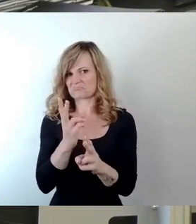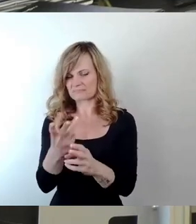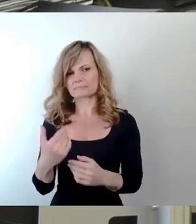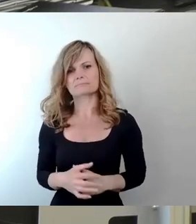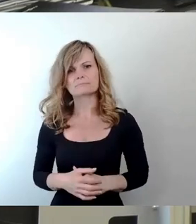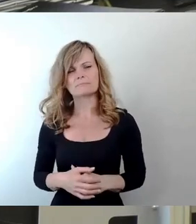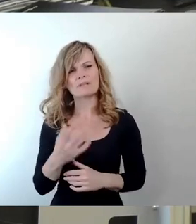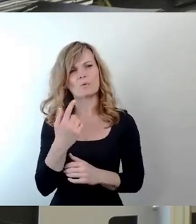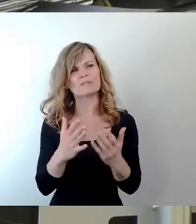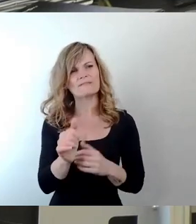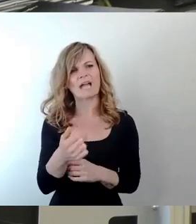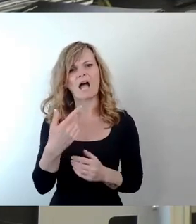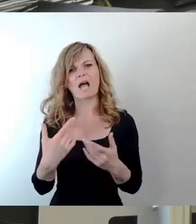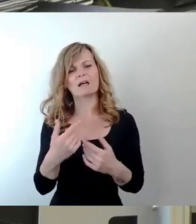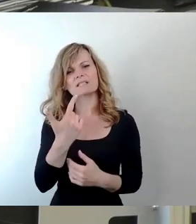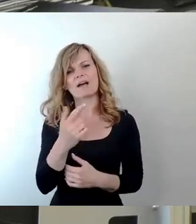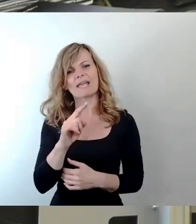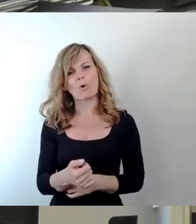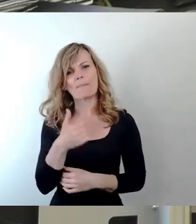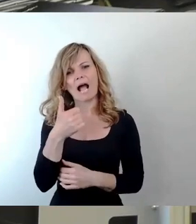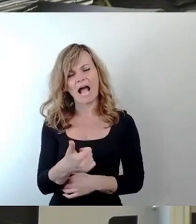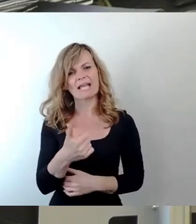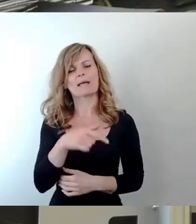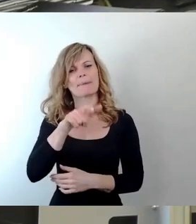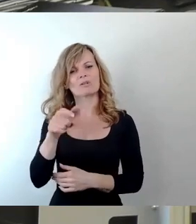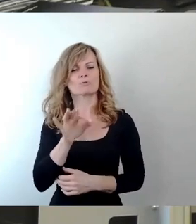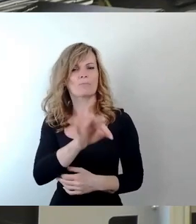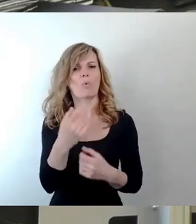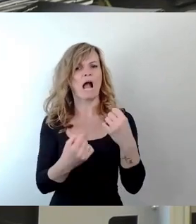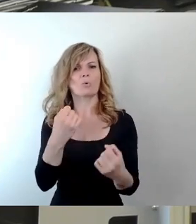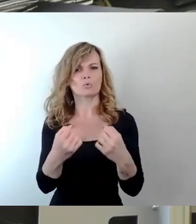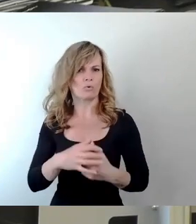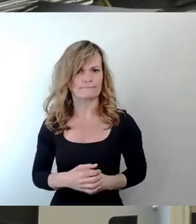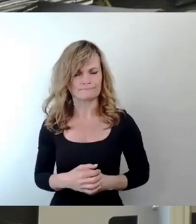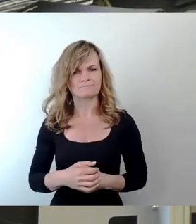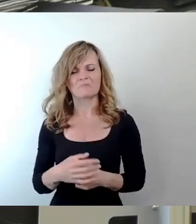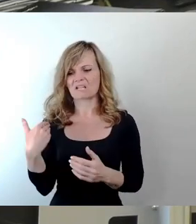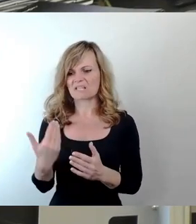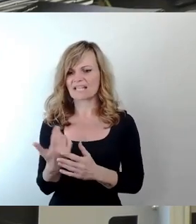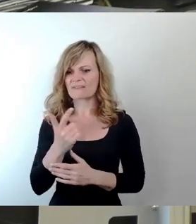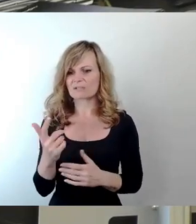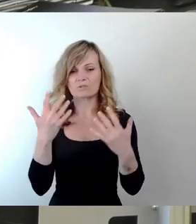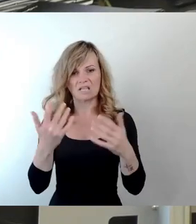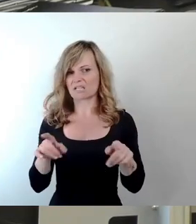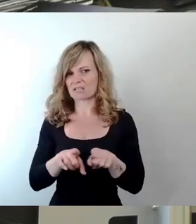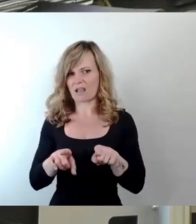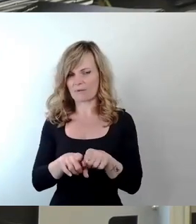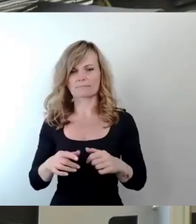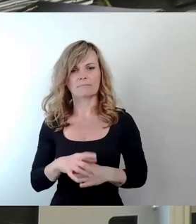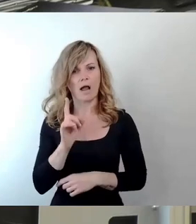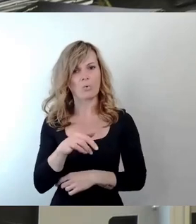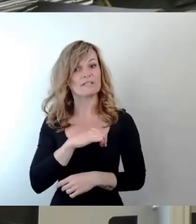,1 Menschen pro Auto in dieser Stadt. Das hat sich seit 2010 nicht groß geändert. Interessant ist durchaus, die